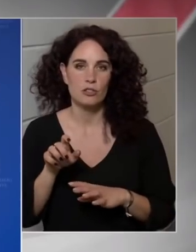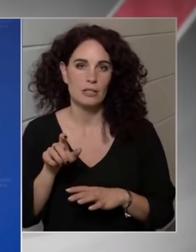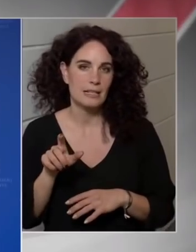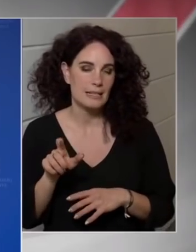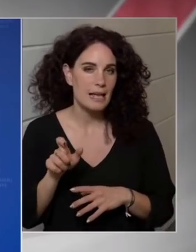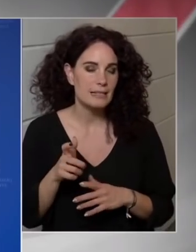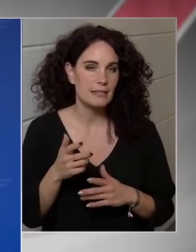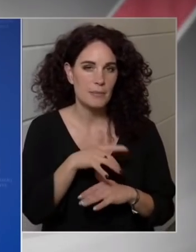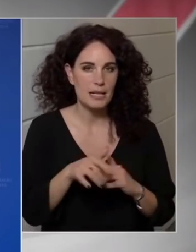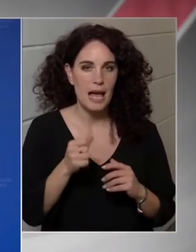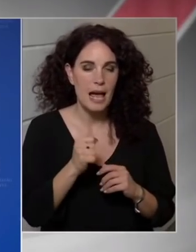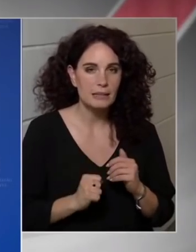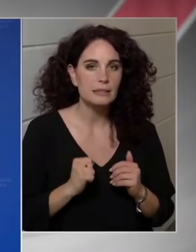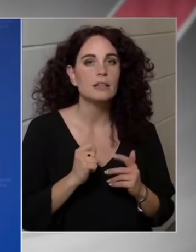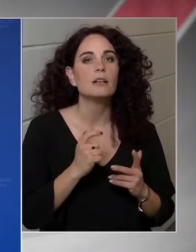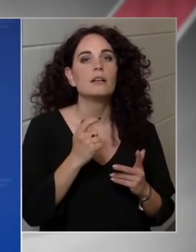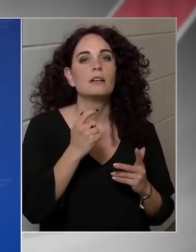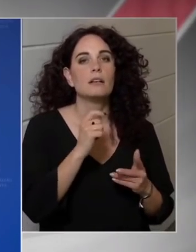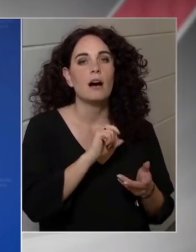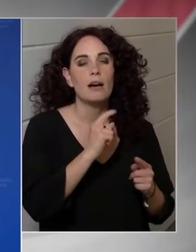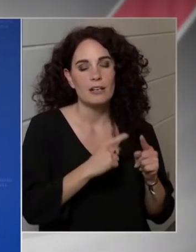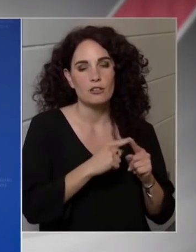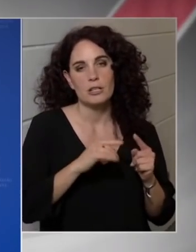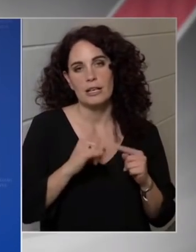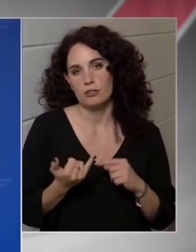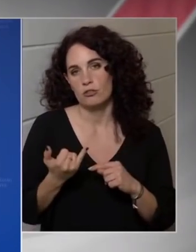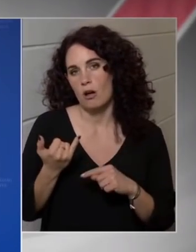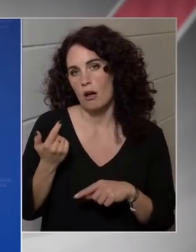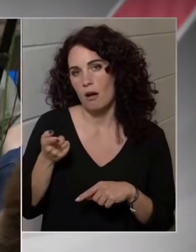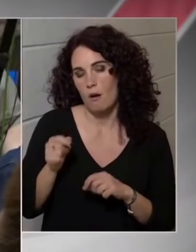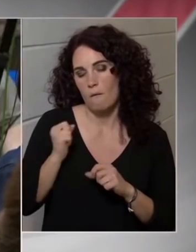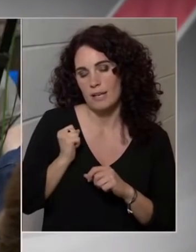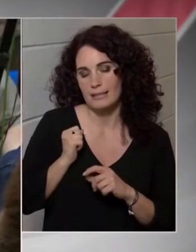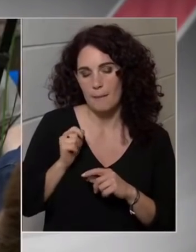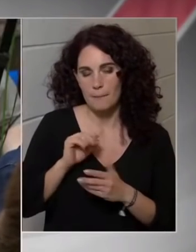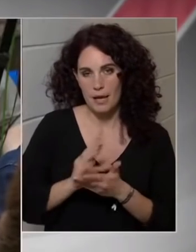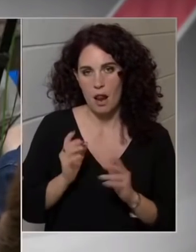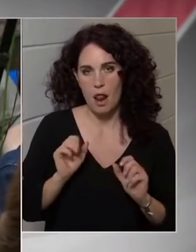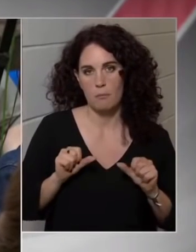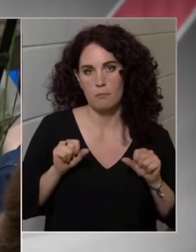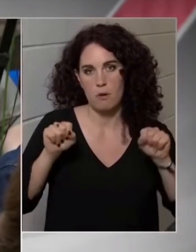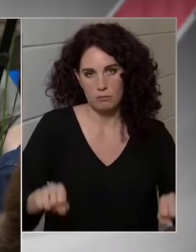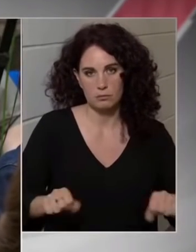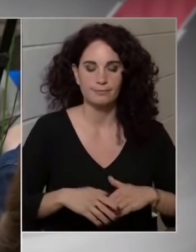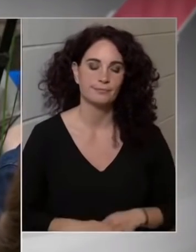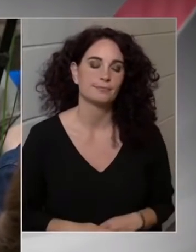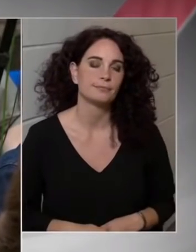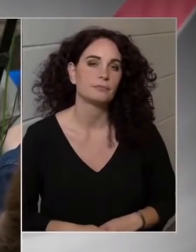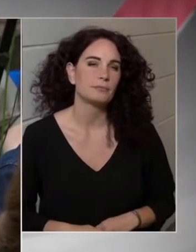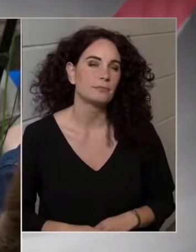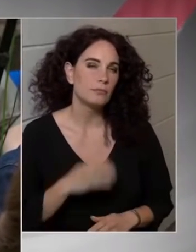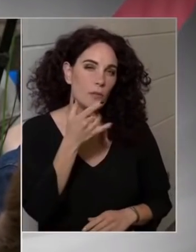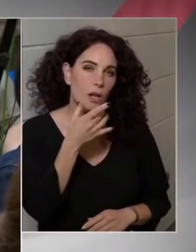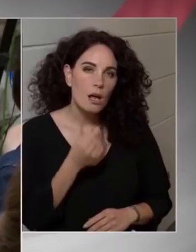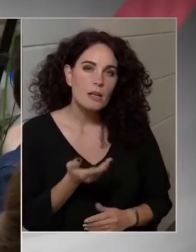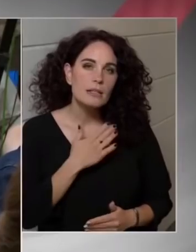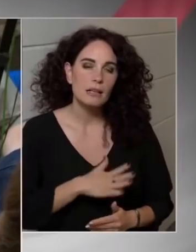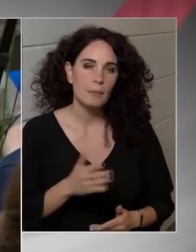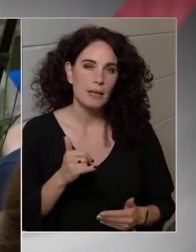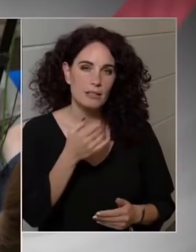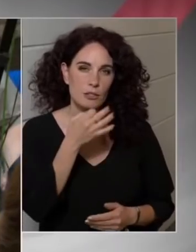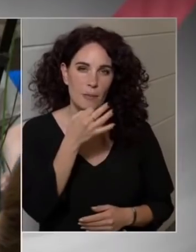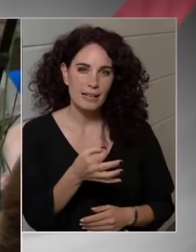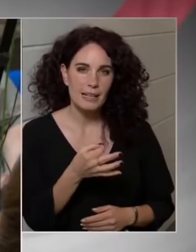rezsivédelmi és onvédelmi alapformájába. Köszönöm szépen. Szeretném még azt is megkérdezni, hogy lehet-e tudni, hogy a